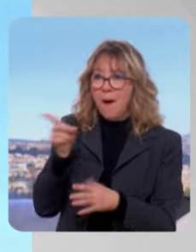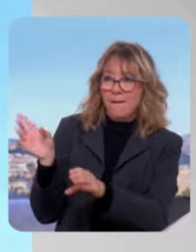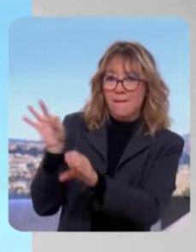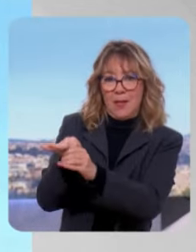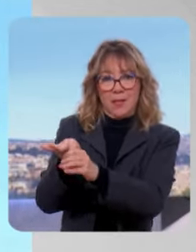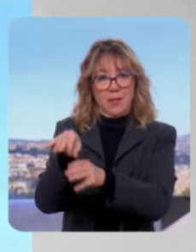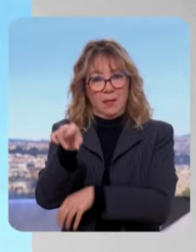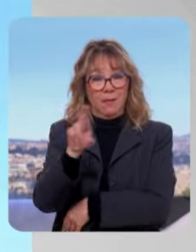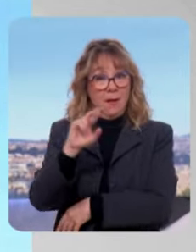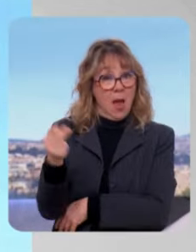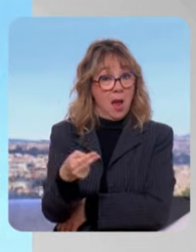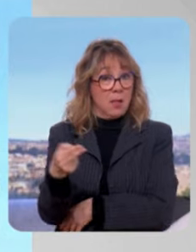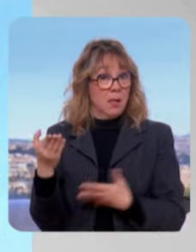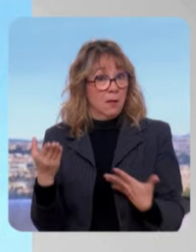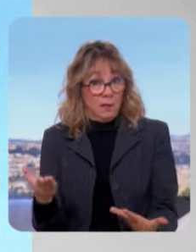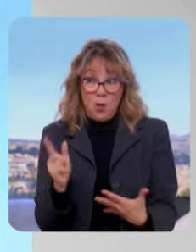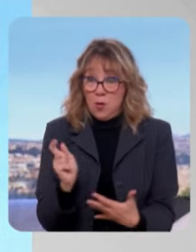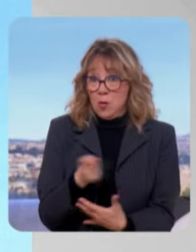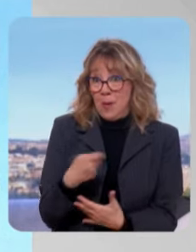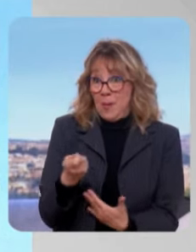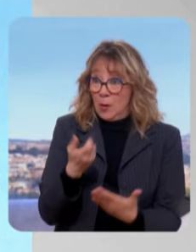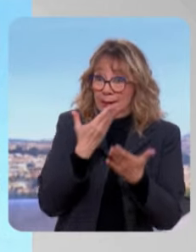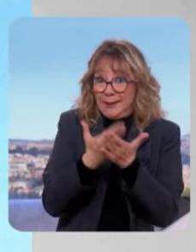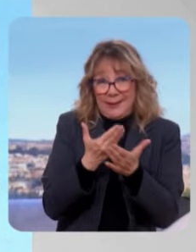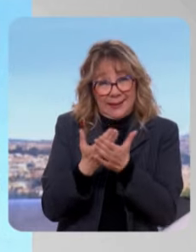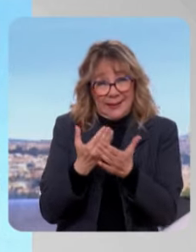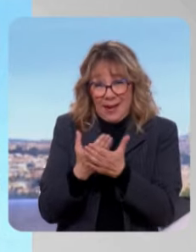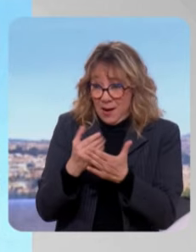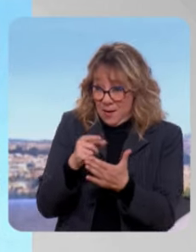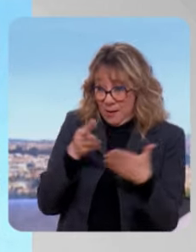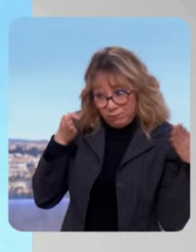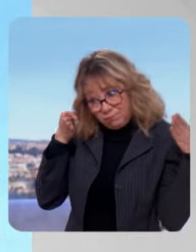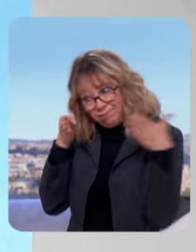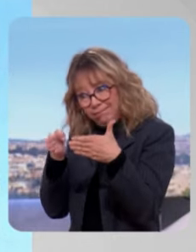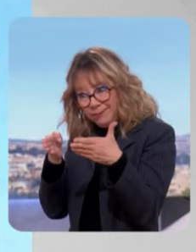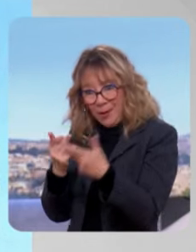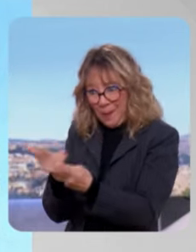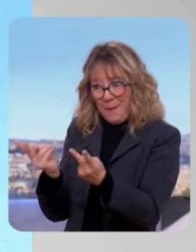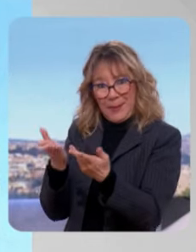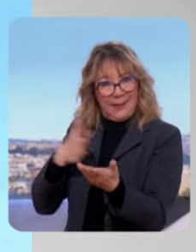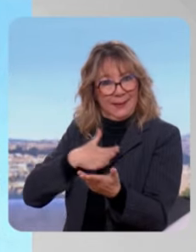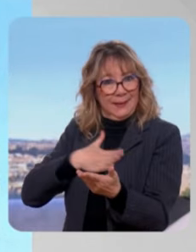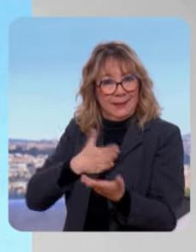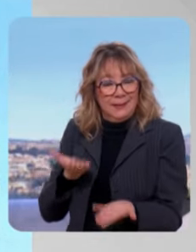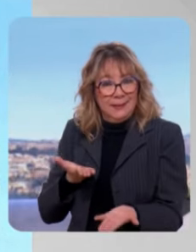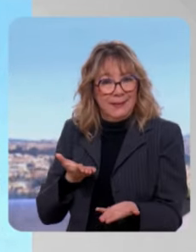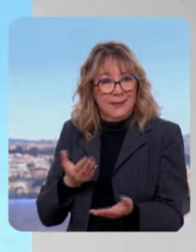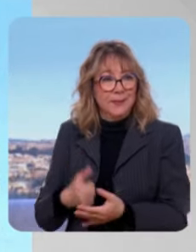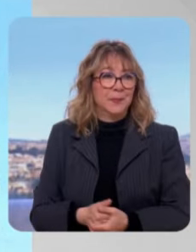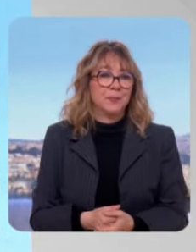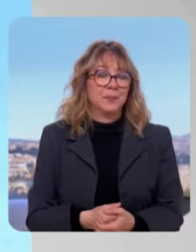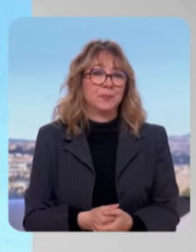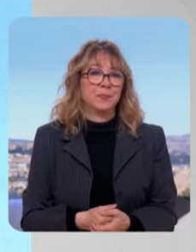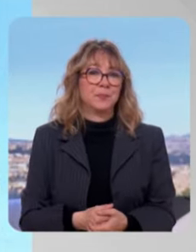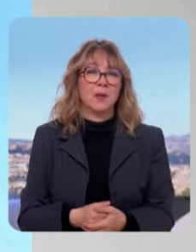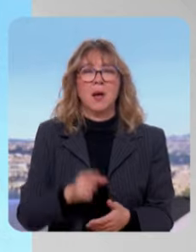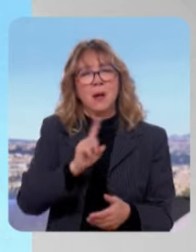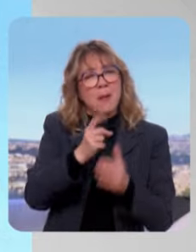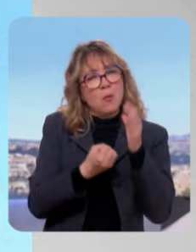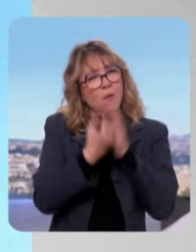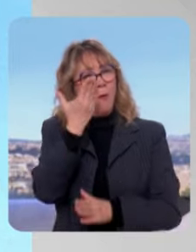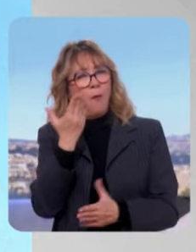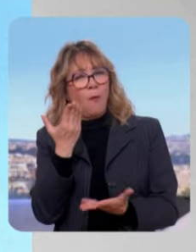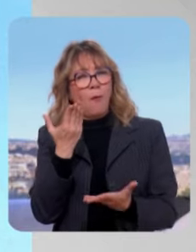voter Rassemblement national, alors que ce devrait être notre public cible. Eux, qu'on s'adresse en premier aujourd'hui quand on fait la politique. M. Desfontaines, c'est pas nouveau ce